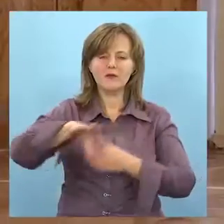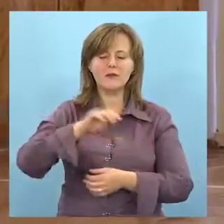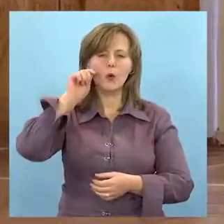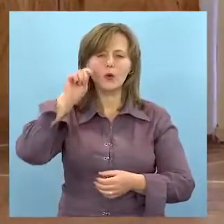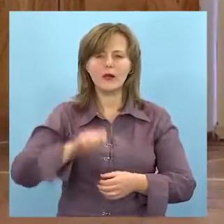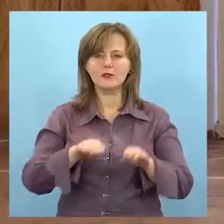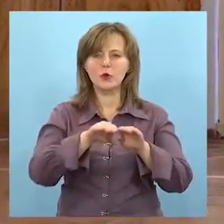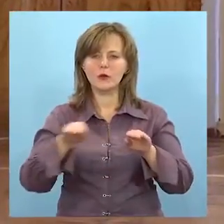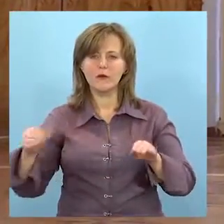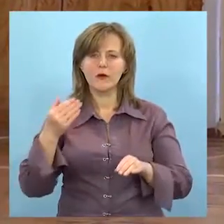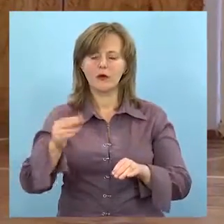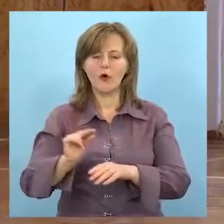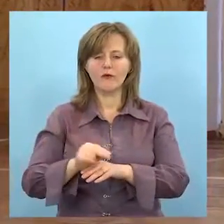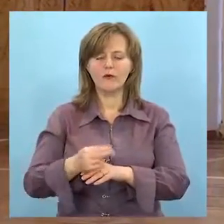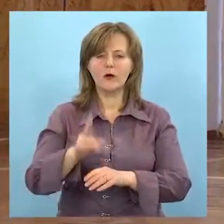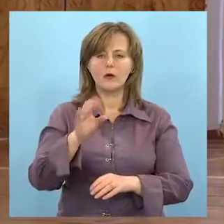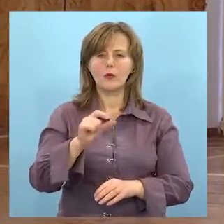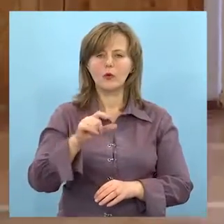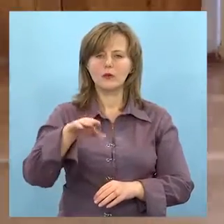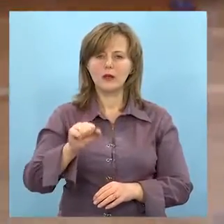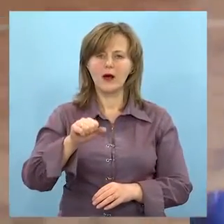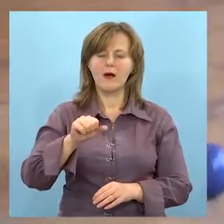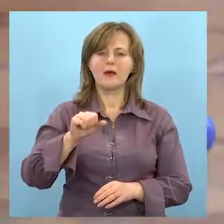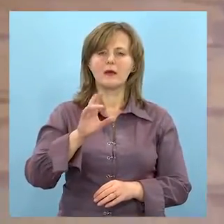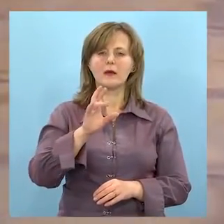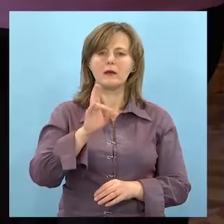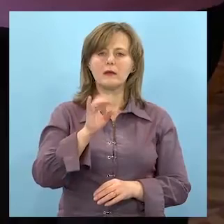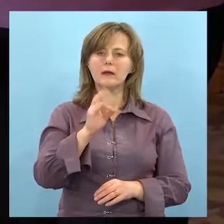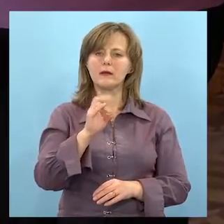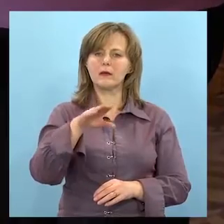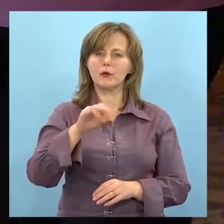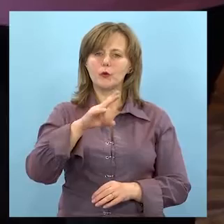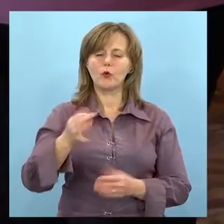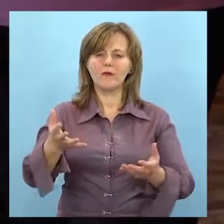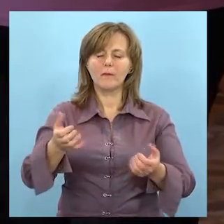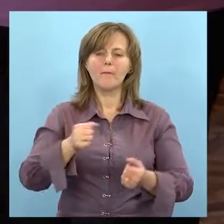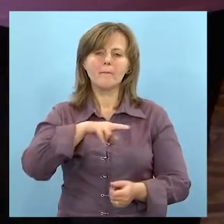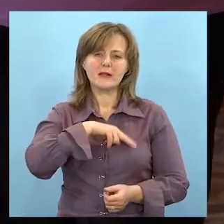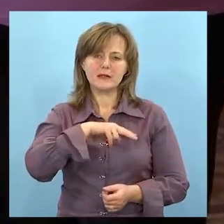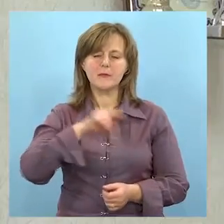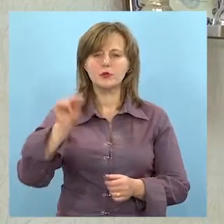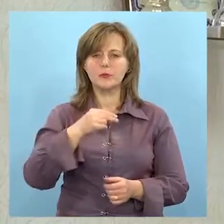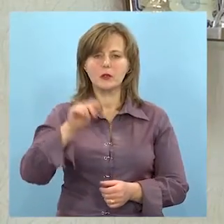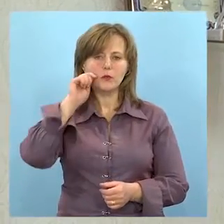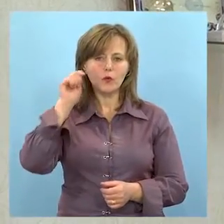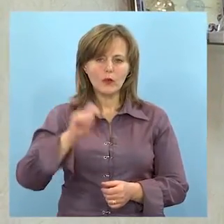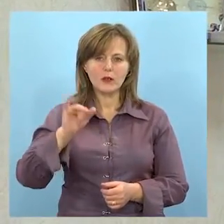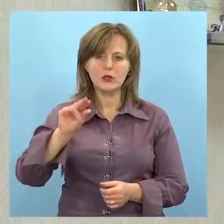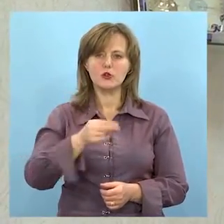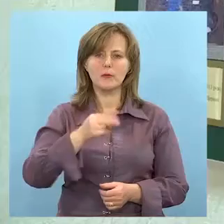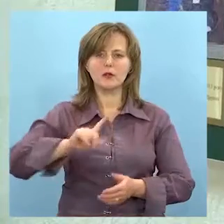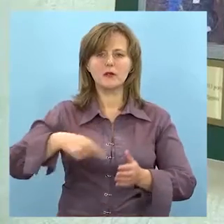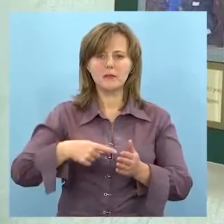всеукраїнського рівня. Його вихованці Кухта Владислав та Нікітюк Ольга стали призерами чемпіонатів